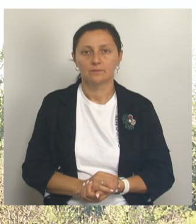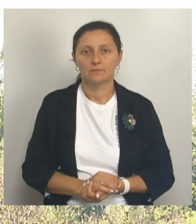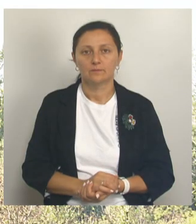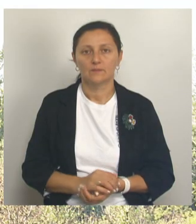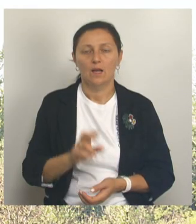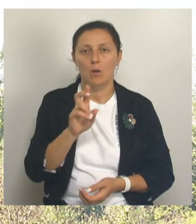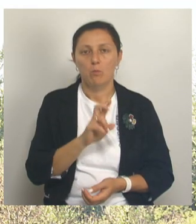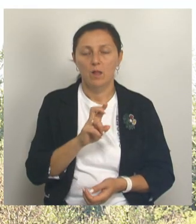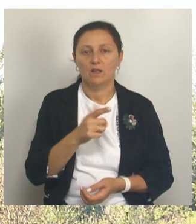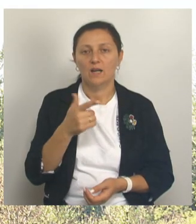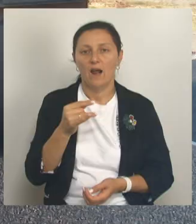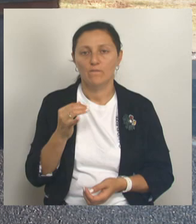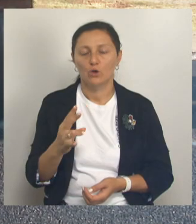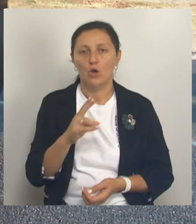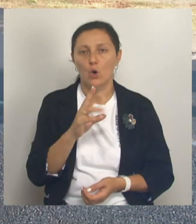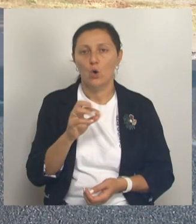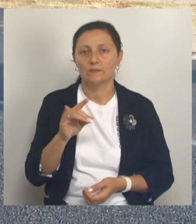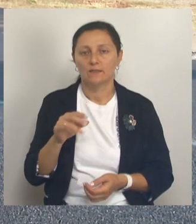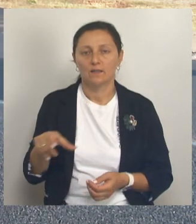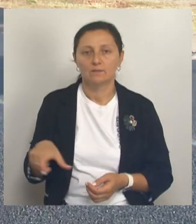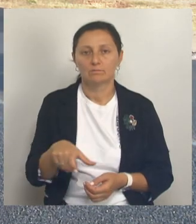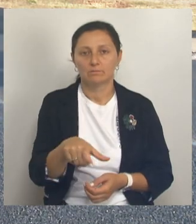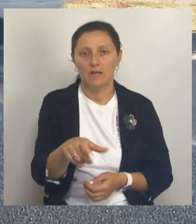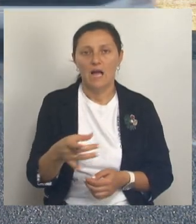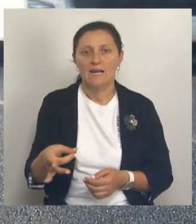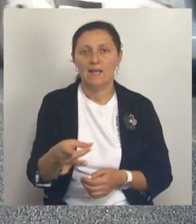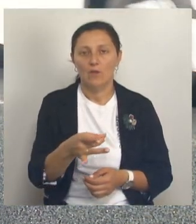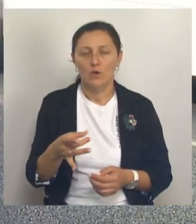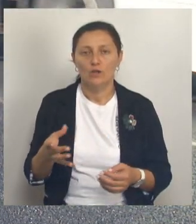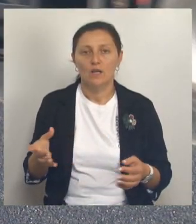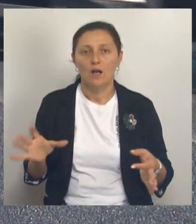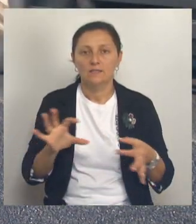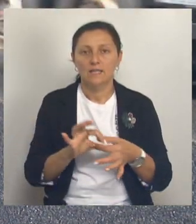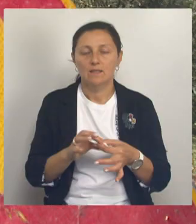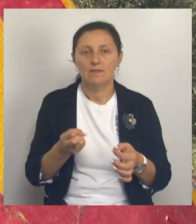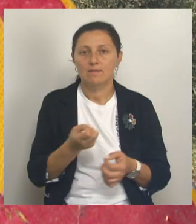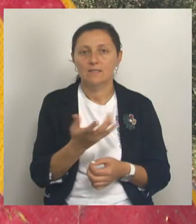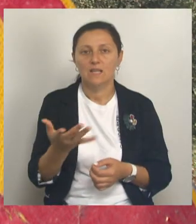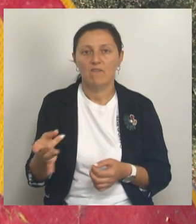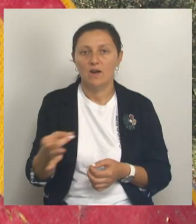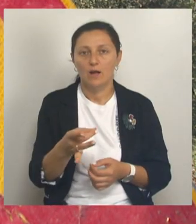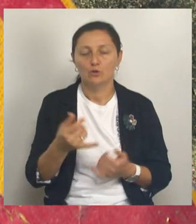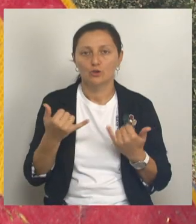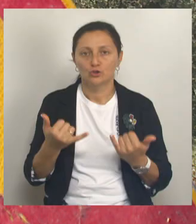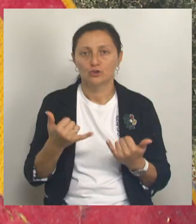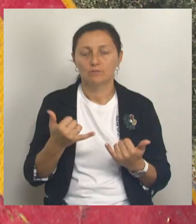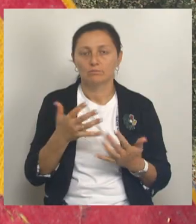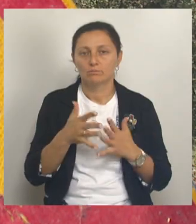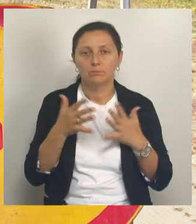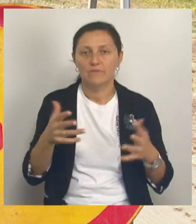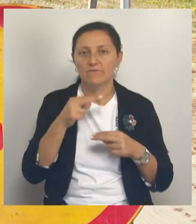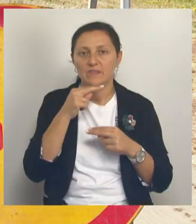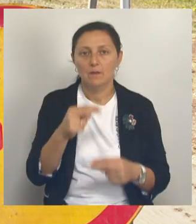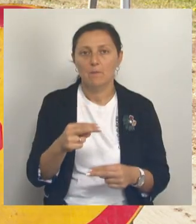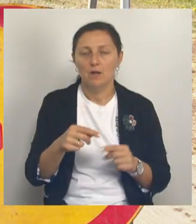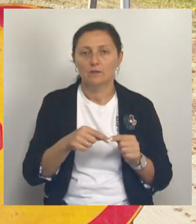Белгород-Граево-Ронкозинка – трасса регионального значения. Соединяет несколько районов. Сейчас внимание дорожников сосредоточено